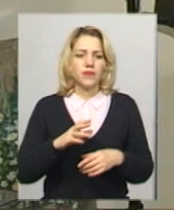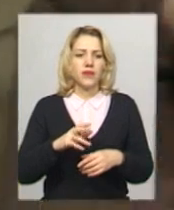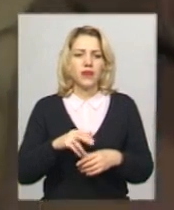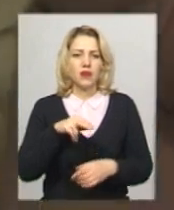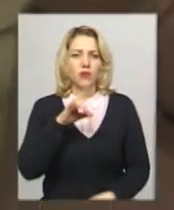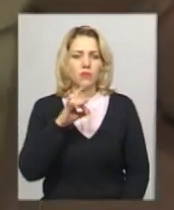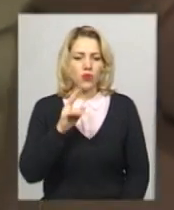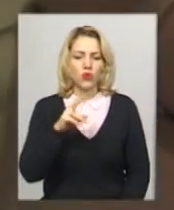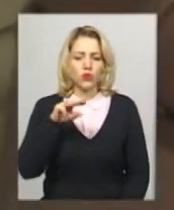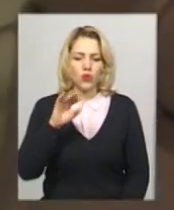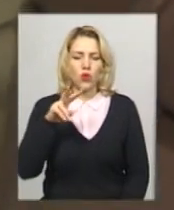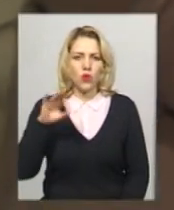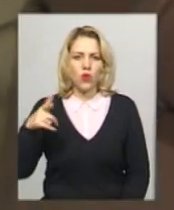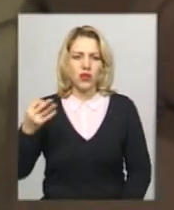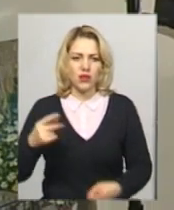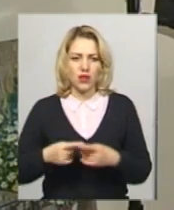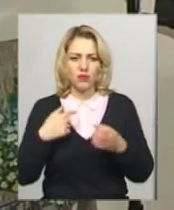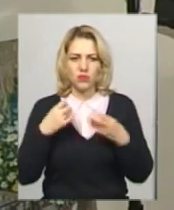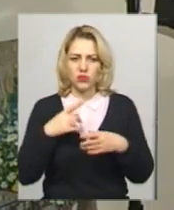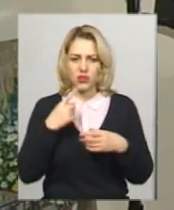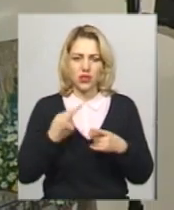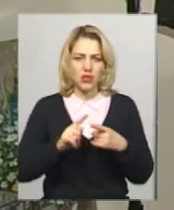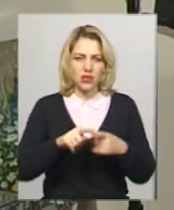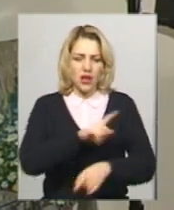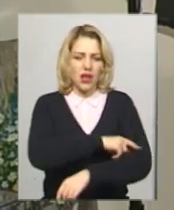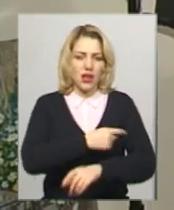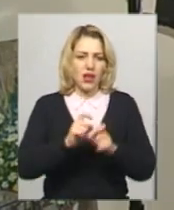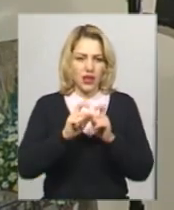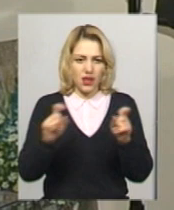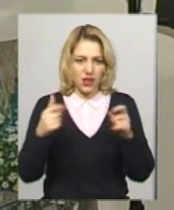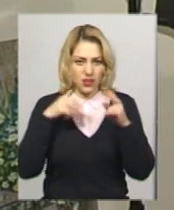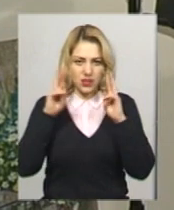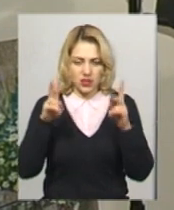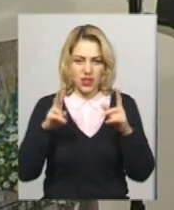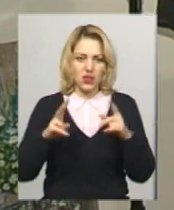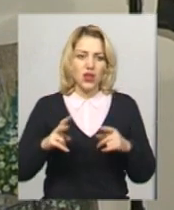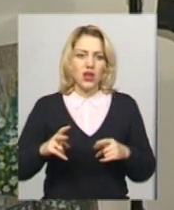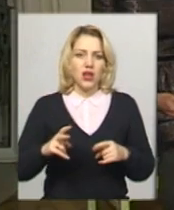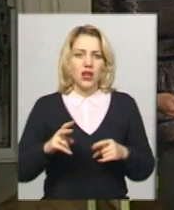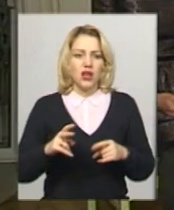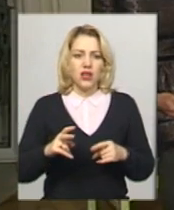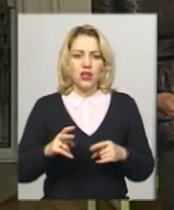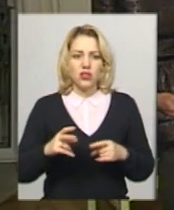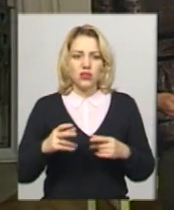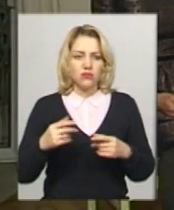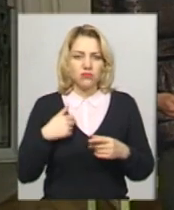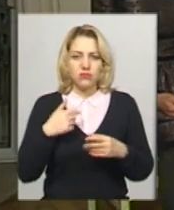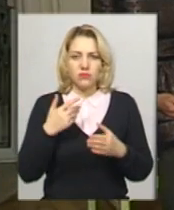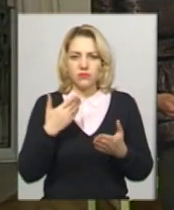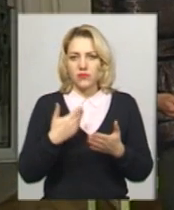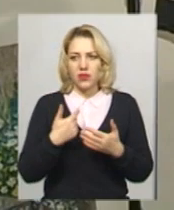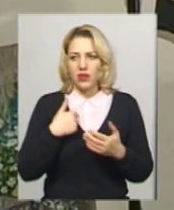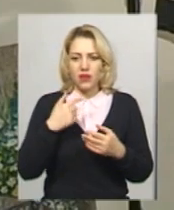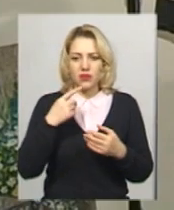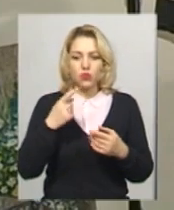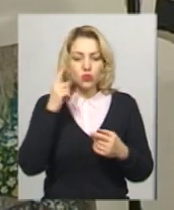відділення. Я просто тоді сказала мамі, що мама, я з цієї лікарні не знаю, як живу, але здорову точно не вийду. І взагалі я була